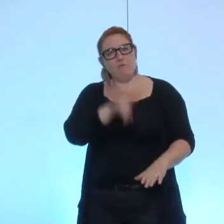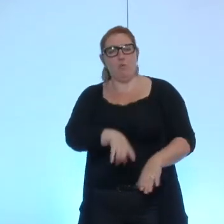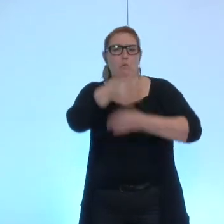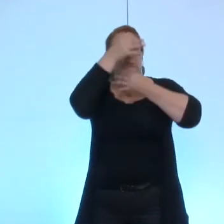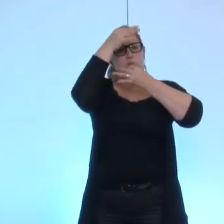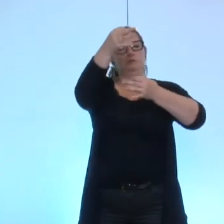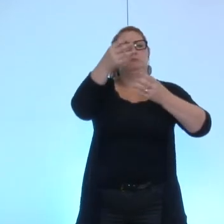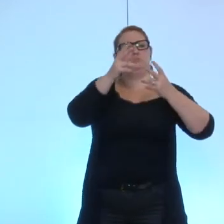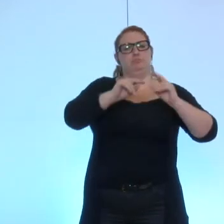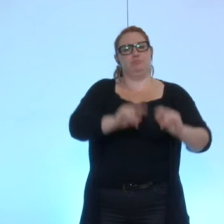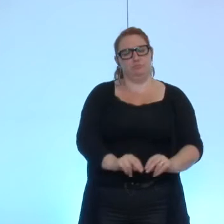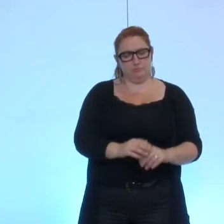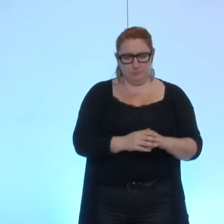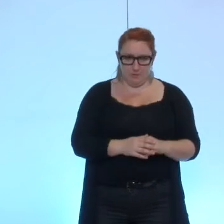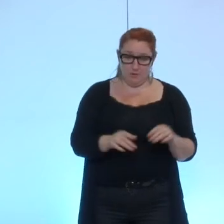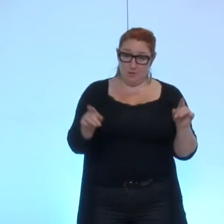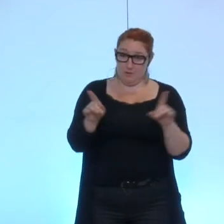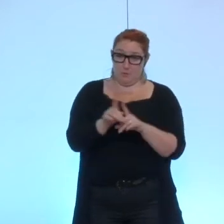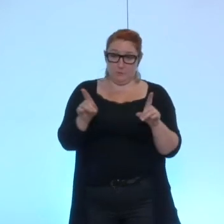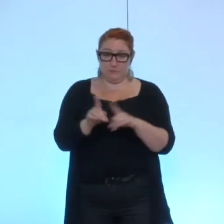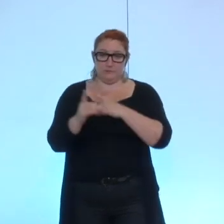que le